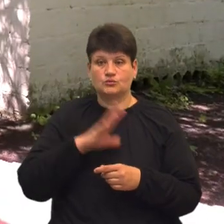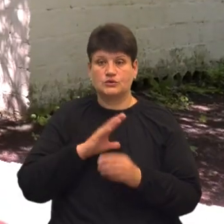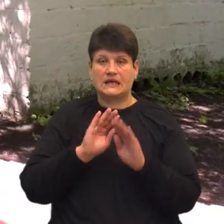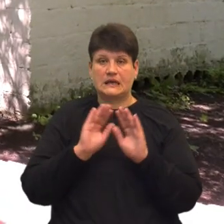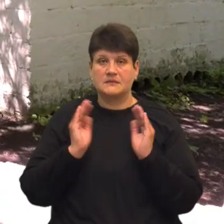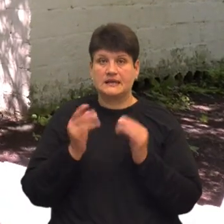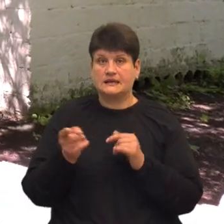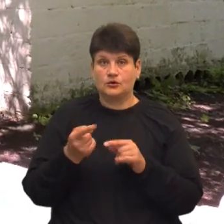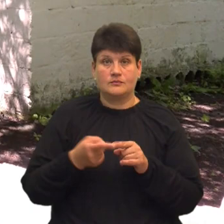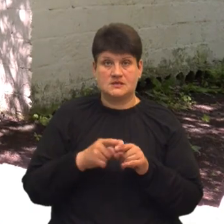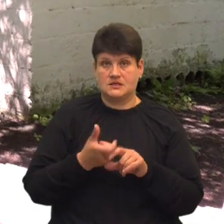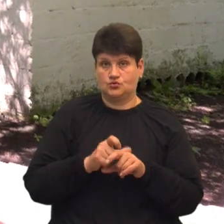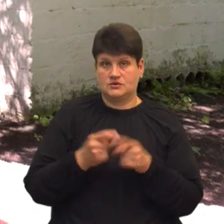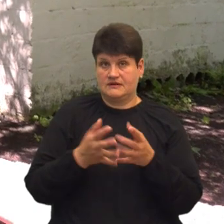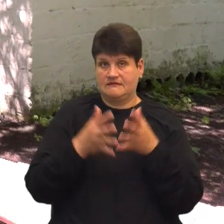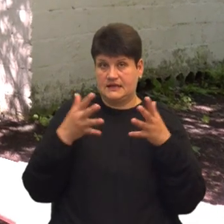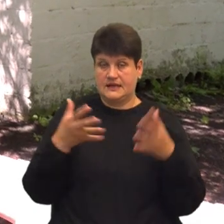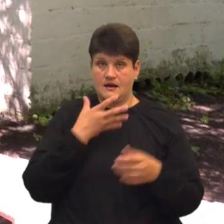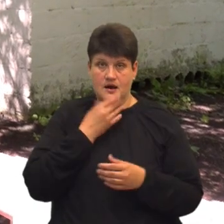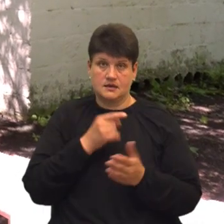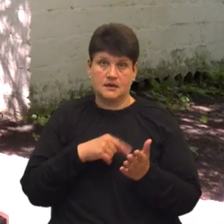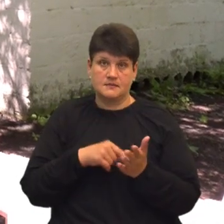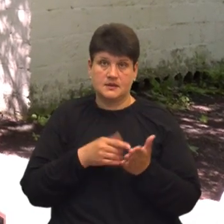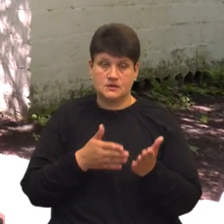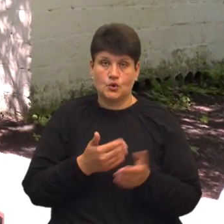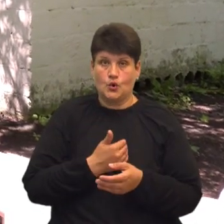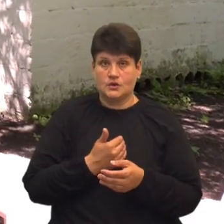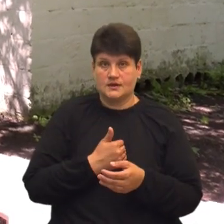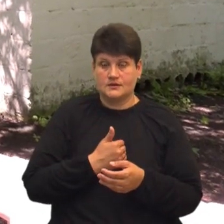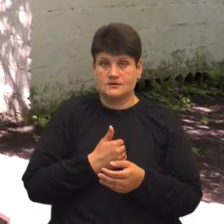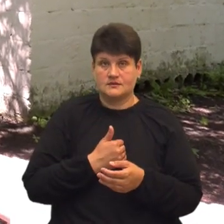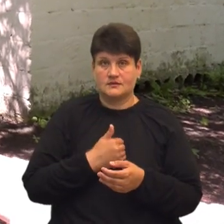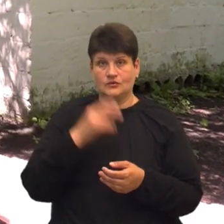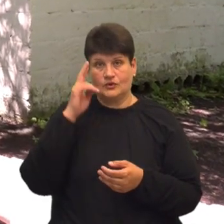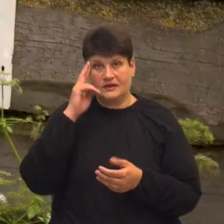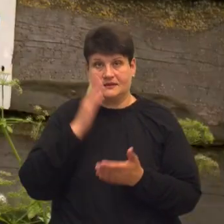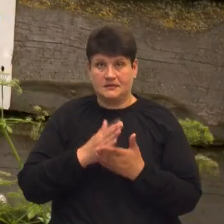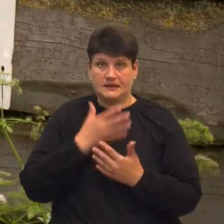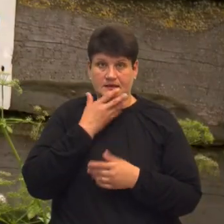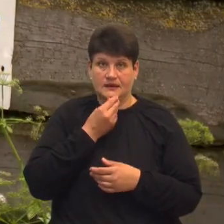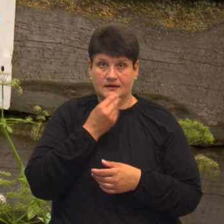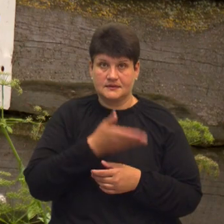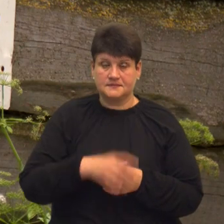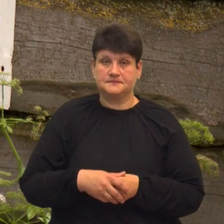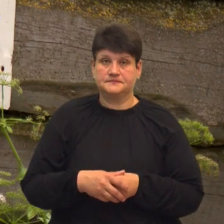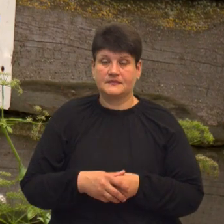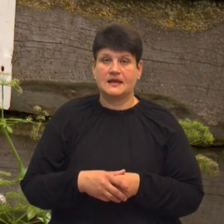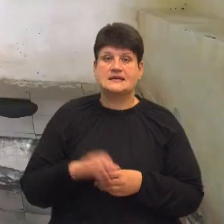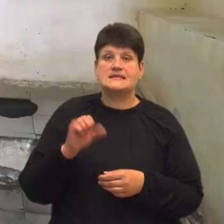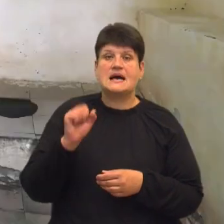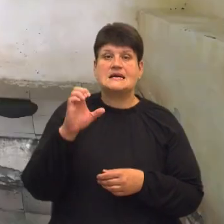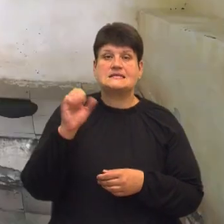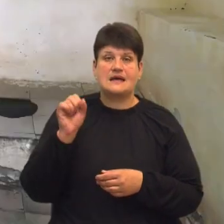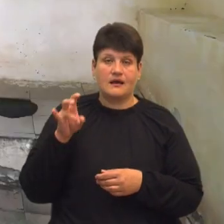Тернопіль – це дуже велике, гарне місто. І хотілося б туалети мати такі ж гарні. За санітарний стан цієї